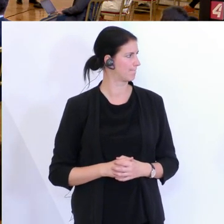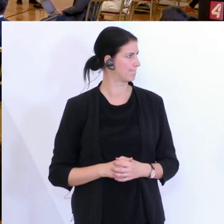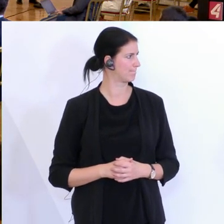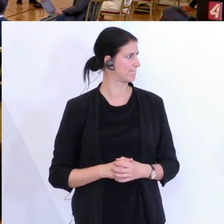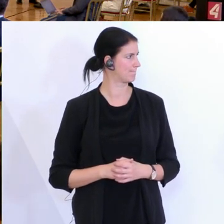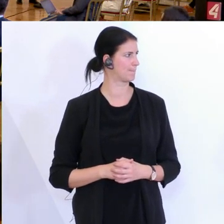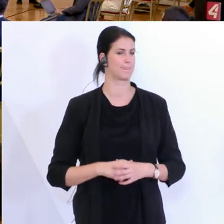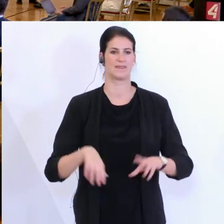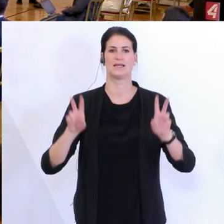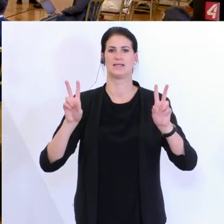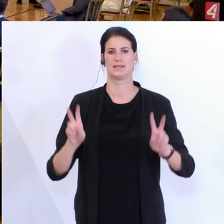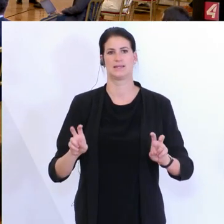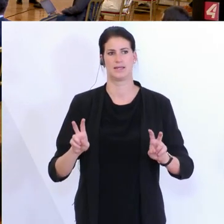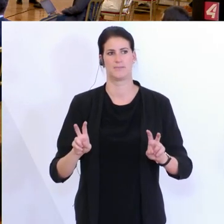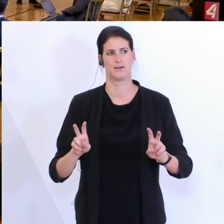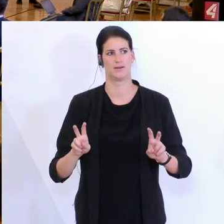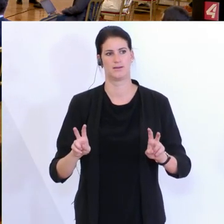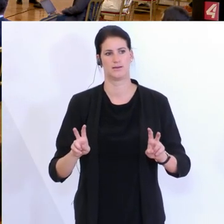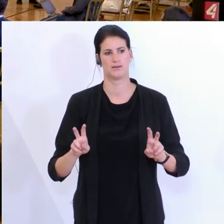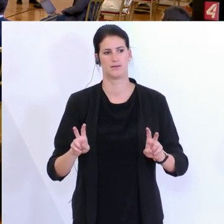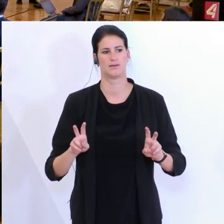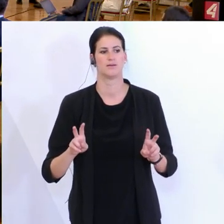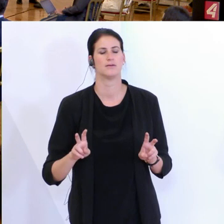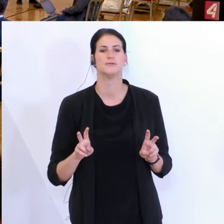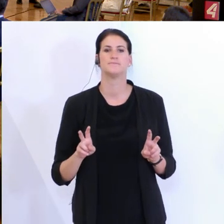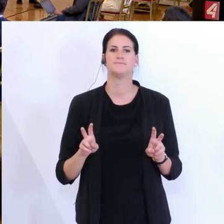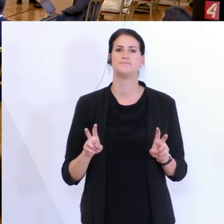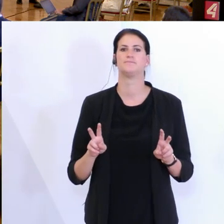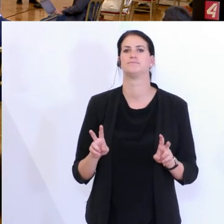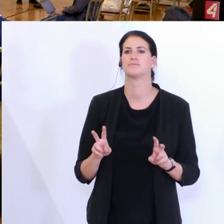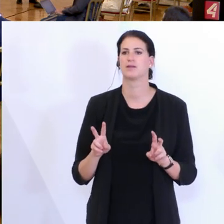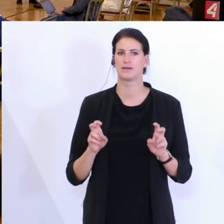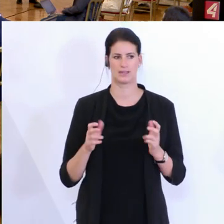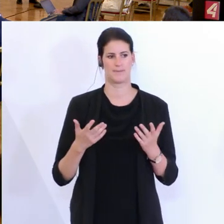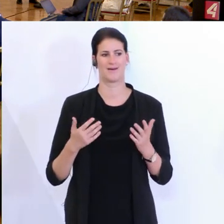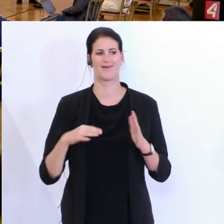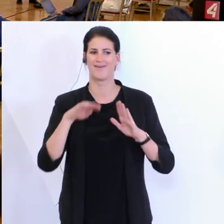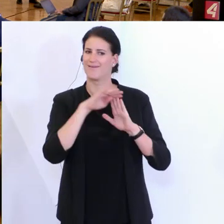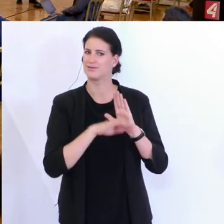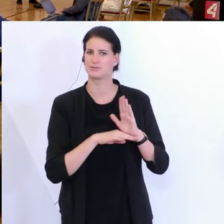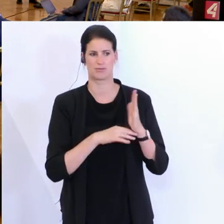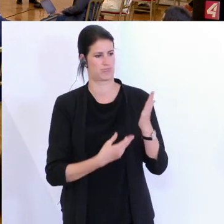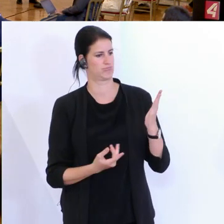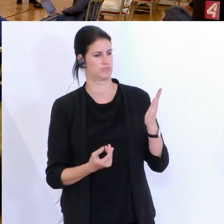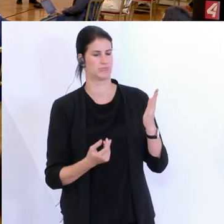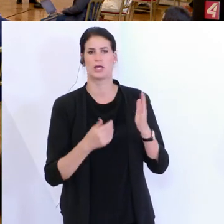Thema Testungen, zum Thema Listen. Wir haben grundsätzlich überhaupt kein Problem damit, dass wir die